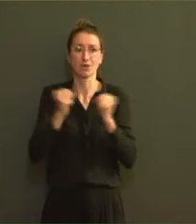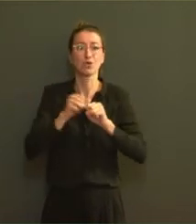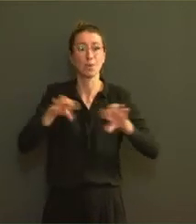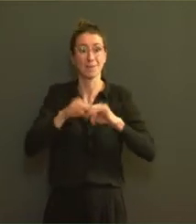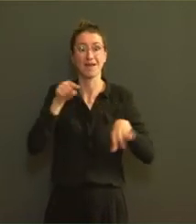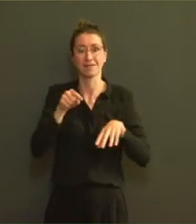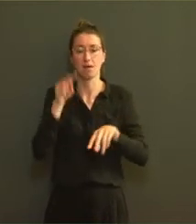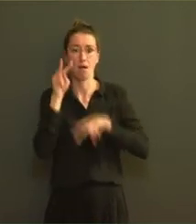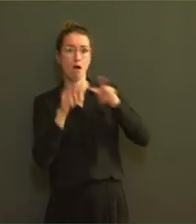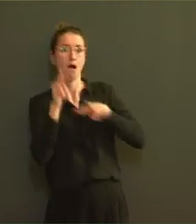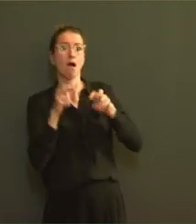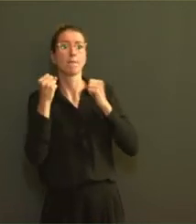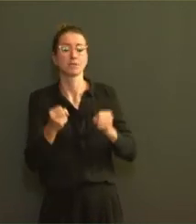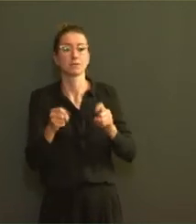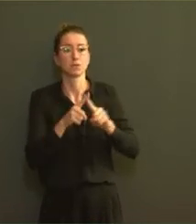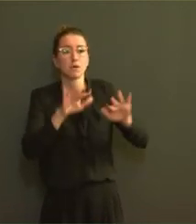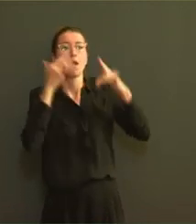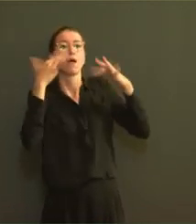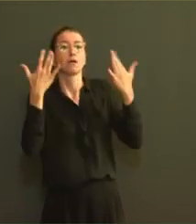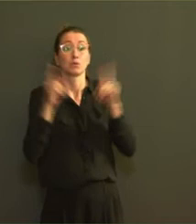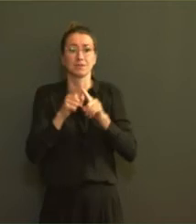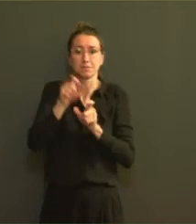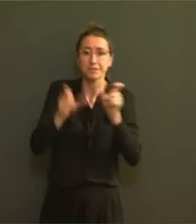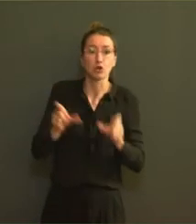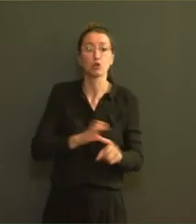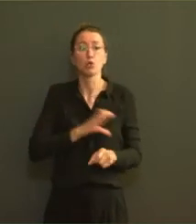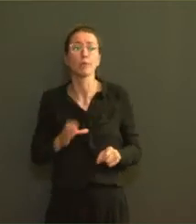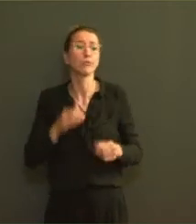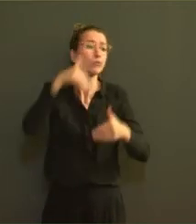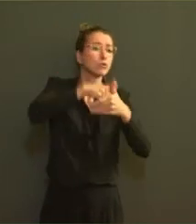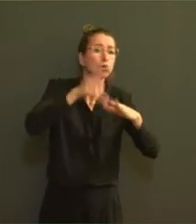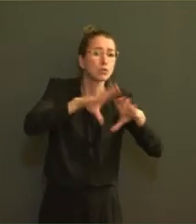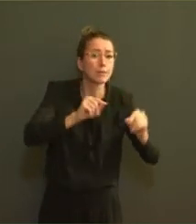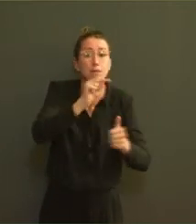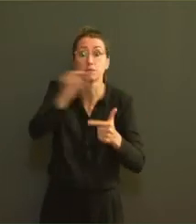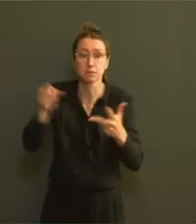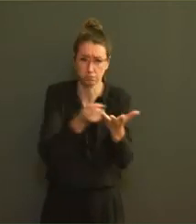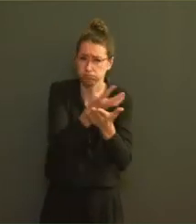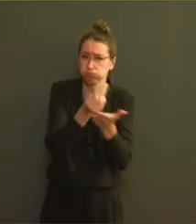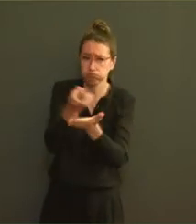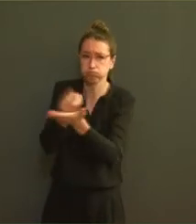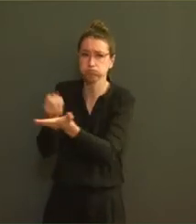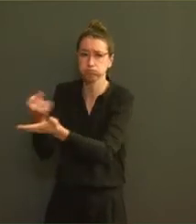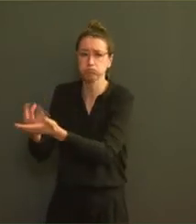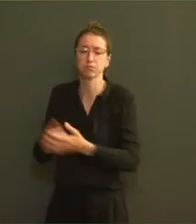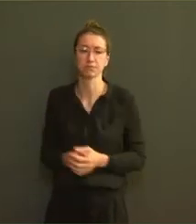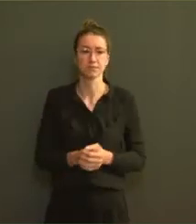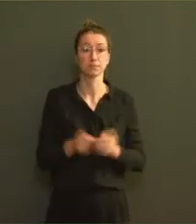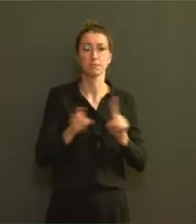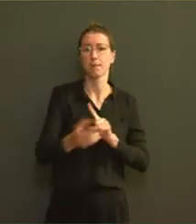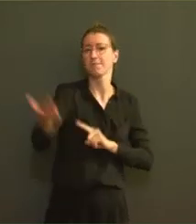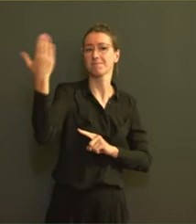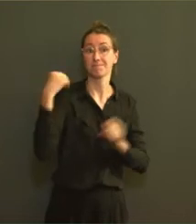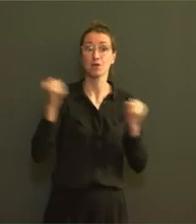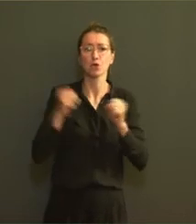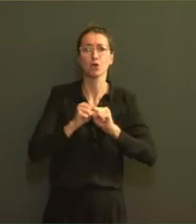personnalités ou de relais locaux. C le cas également dans la campagne précédente et comme dans la campagne précédente, on va également tenir compte